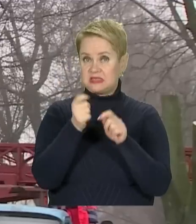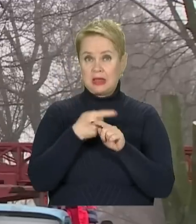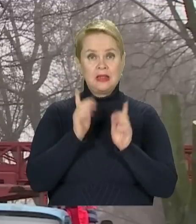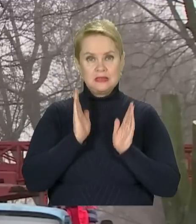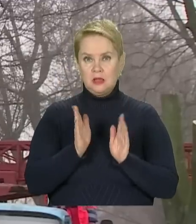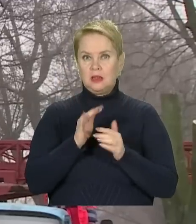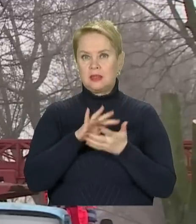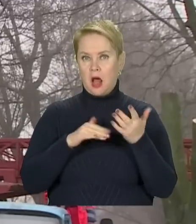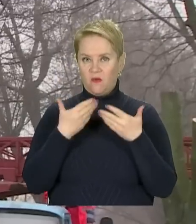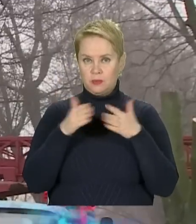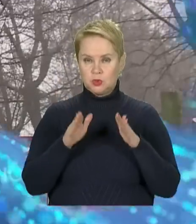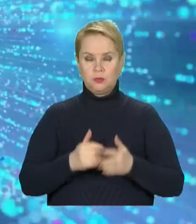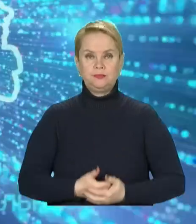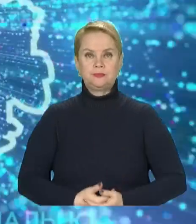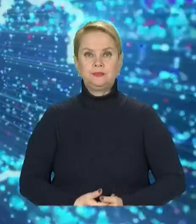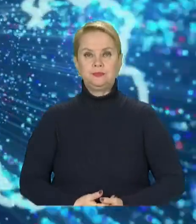тільки. Далі у випуску.